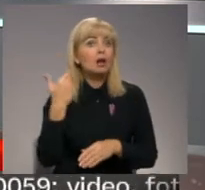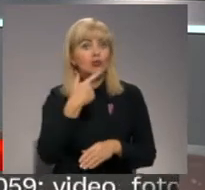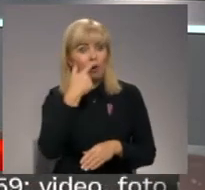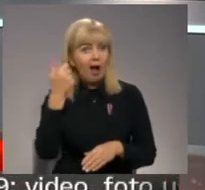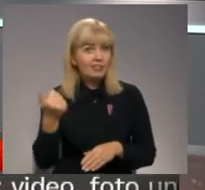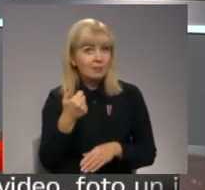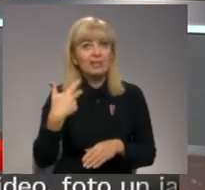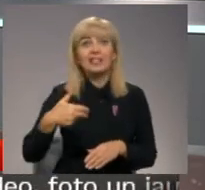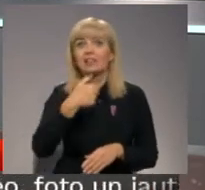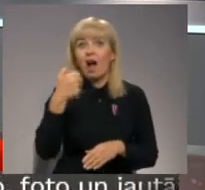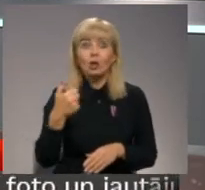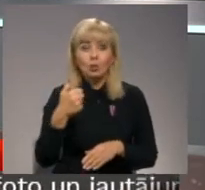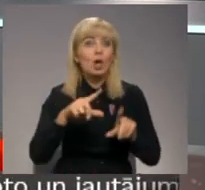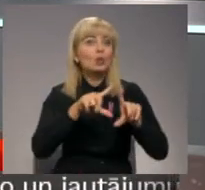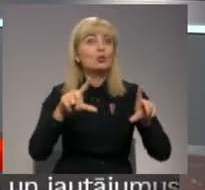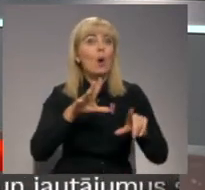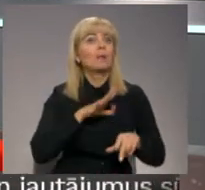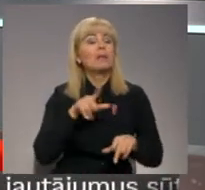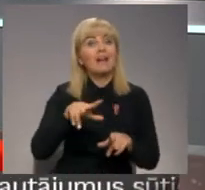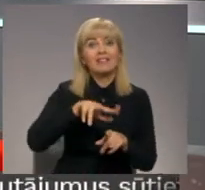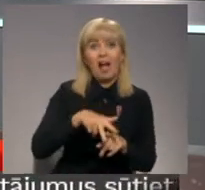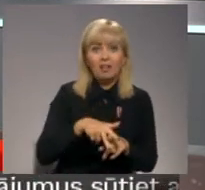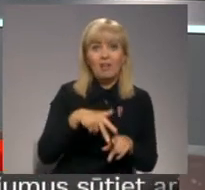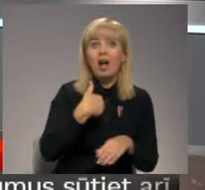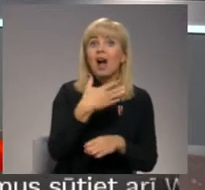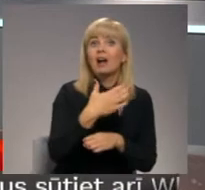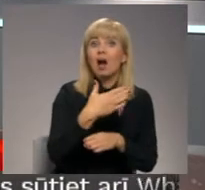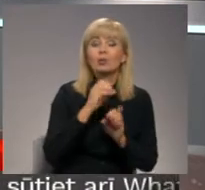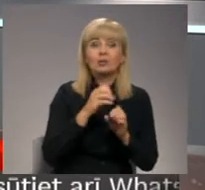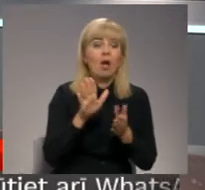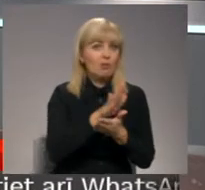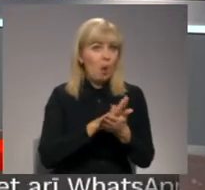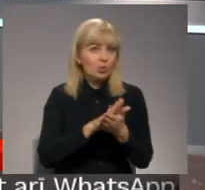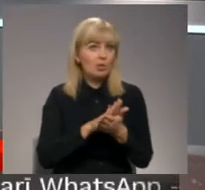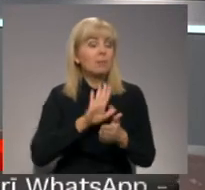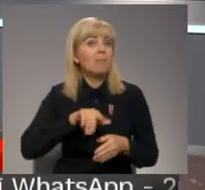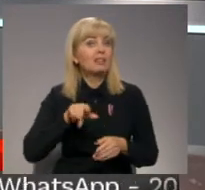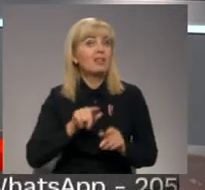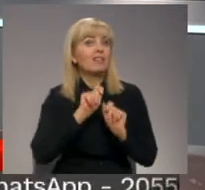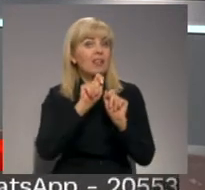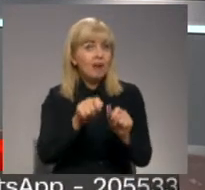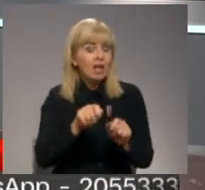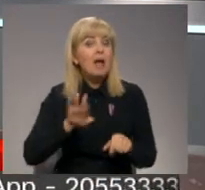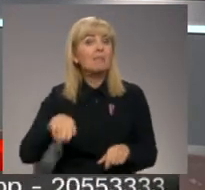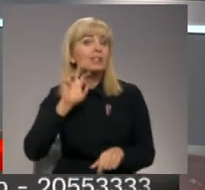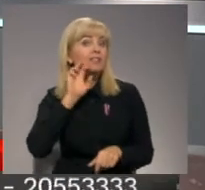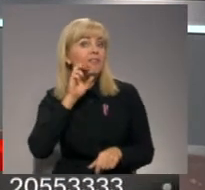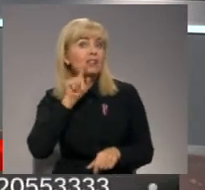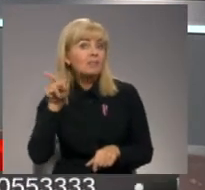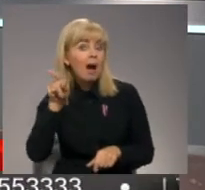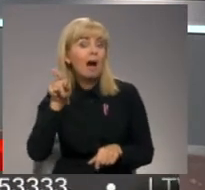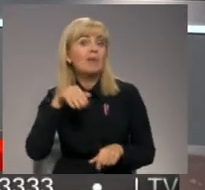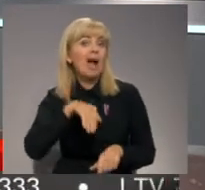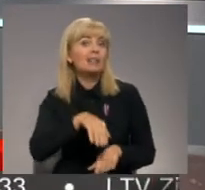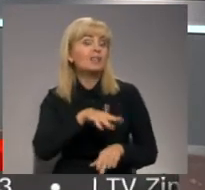atradusies Jelgavā. Karogas stāsts nesodzinājums arī tā dāvinātājiem, kuri pēc vecmām viņas aiziešanas mūžībā to atraduši viņas